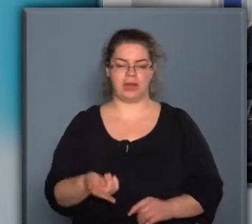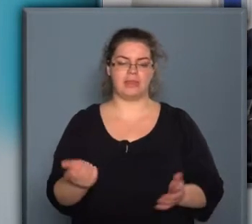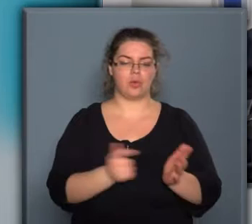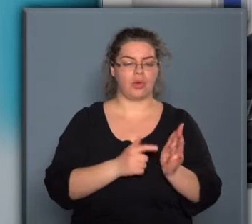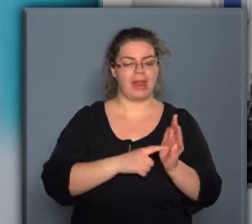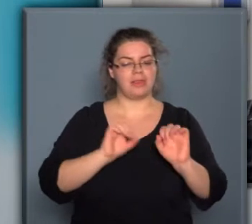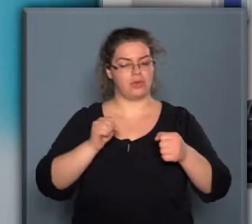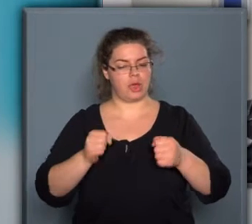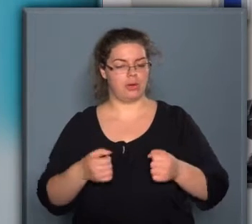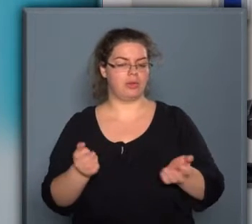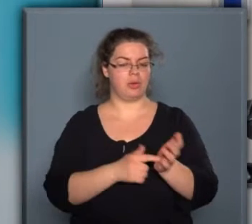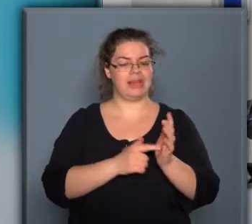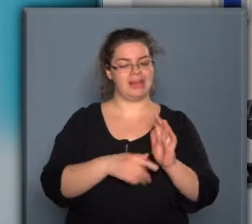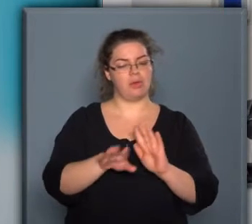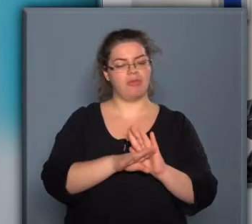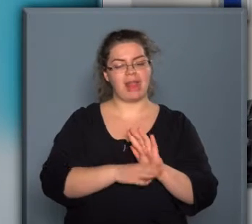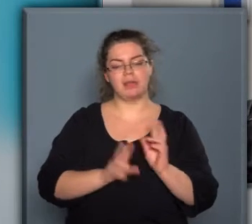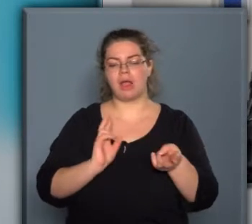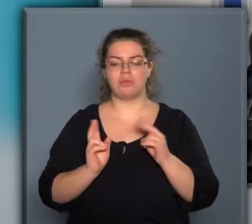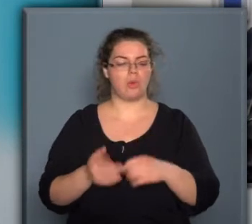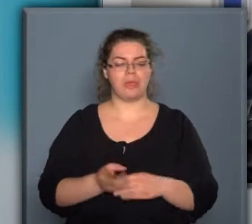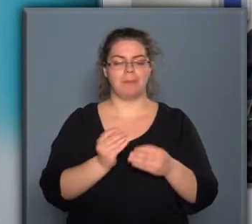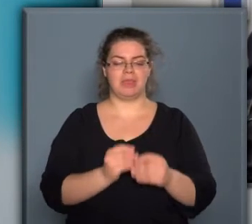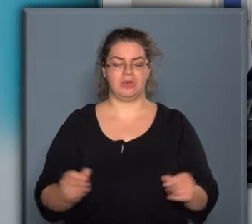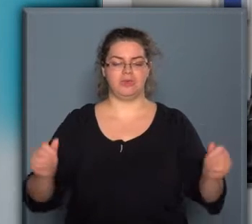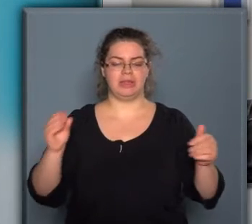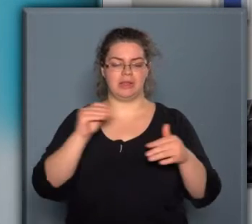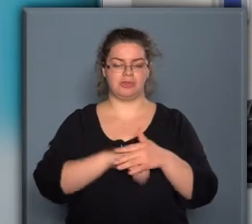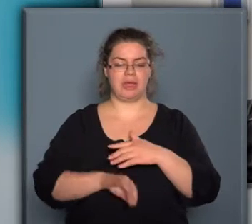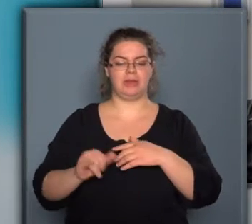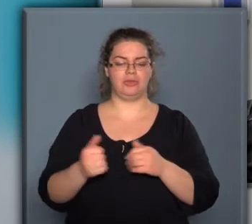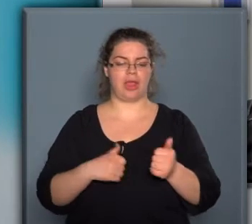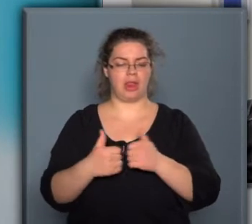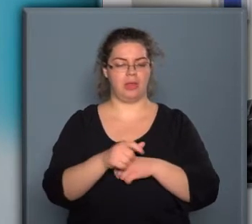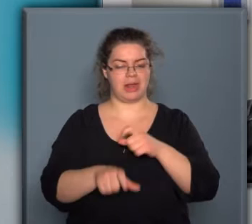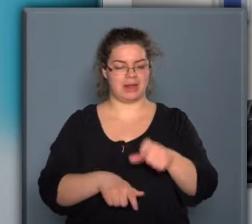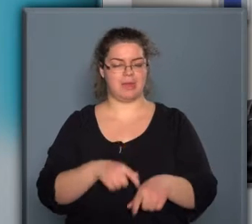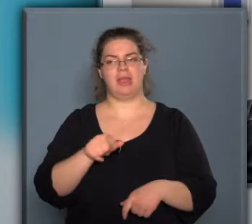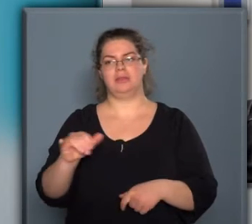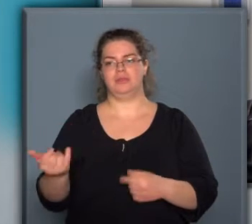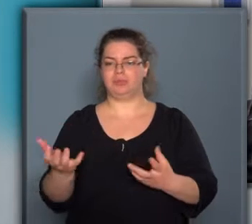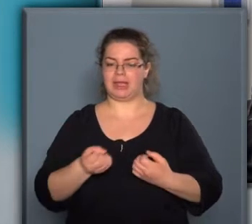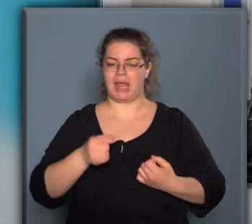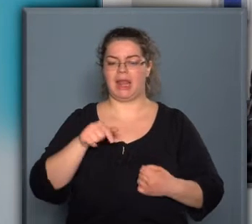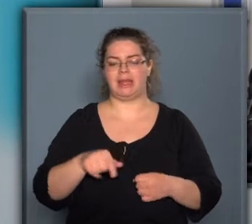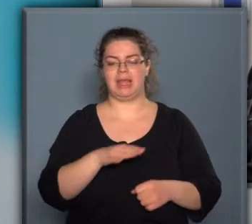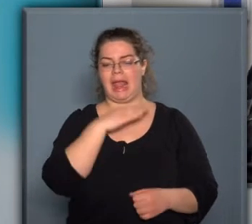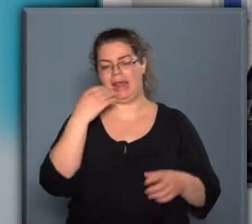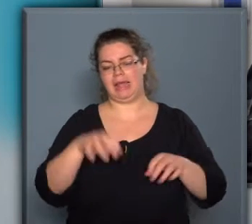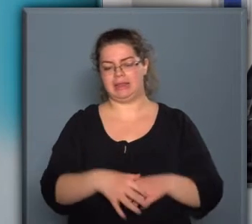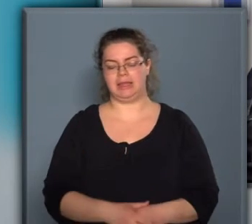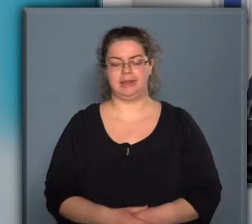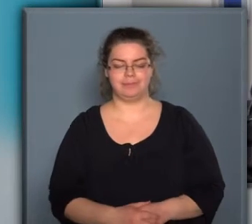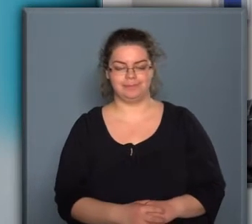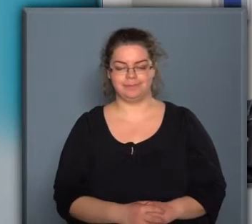gyakorlat, egy kötelező feladat, hogy a minősítésekben is előre lépni, ezeket megszerezze, ezeknek eleget